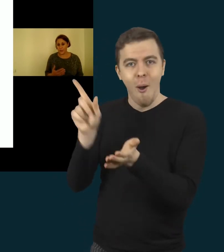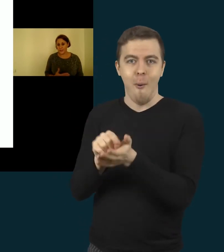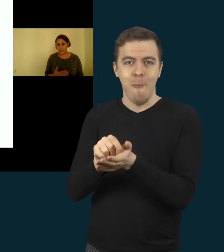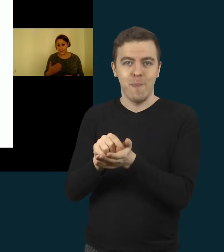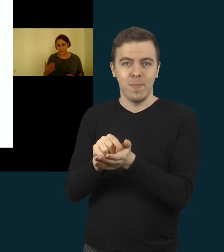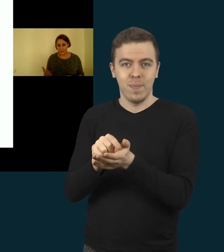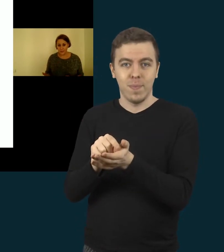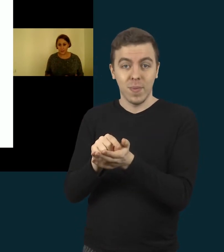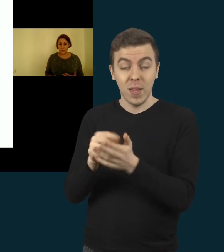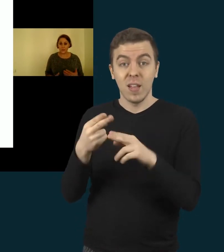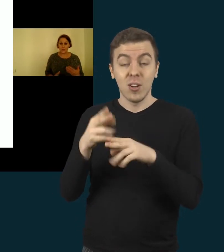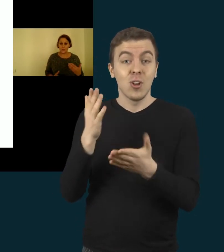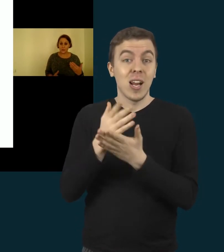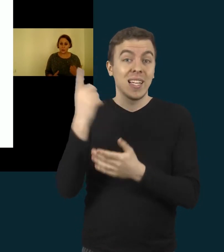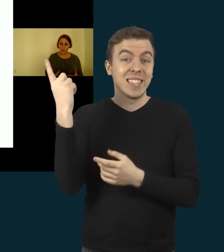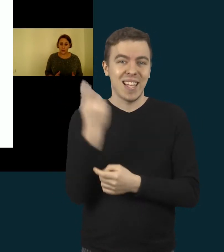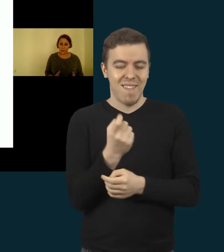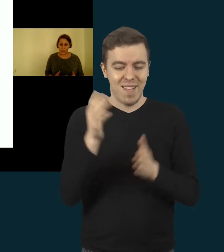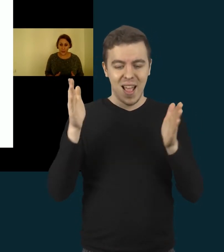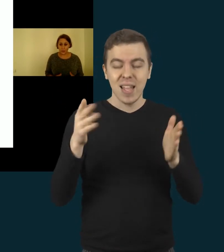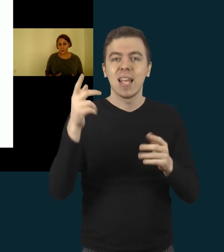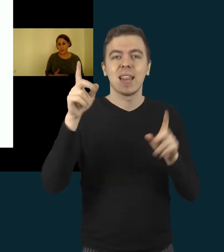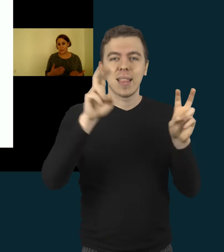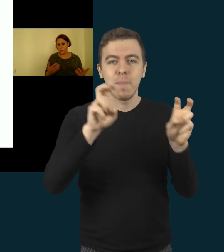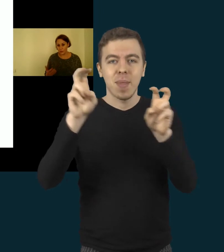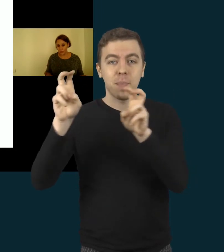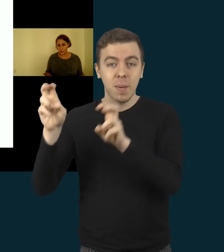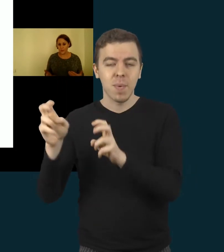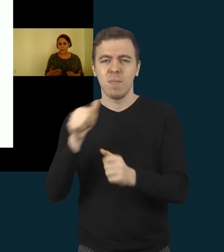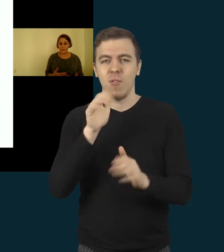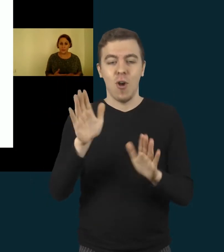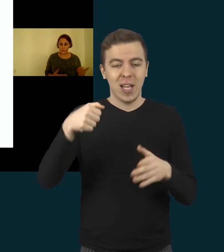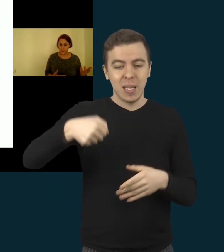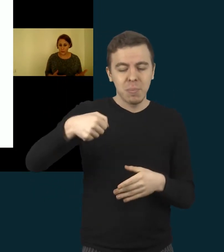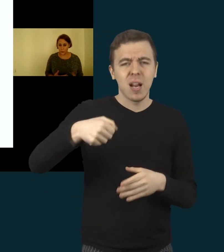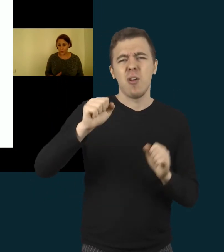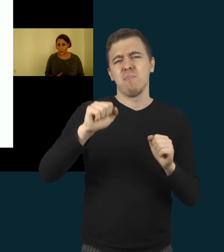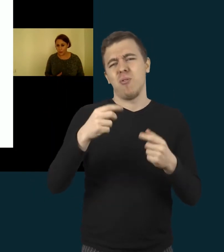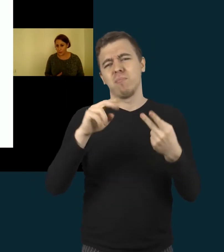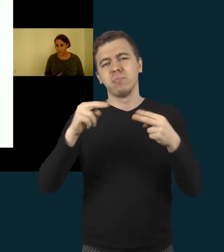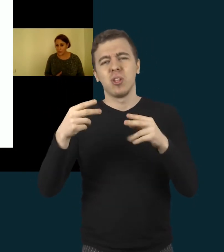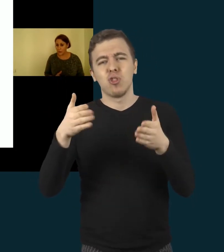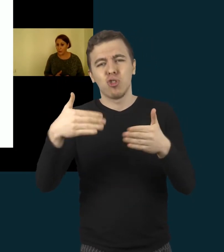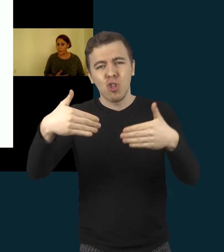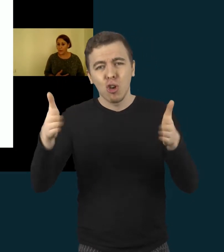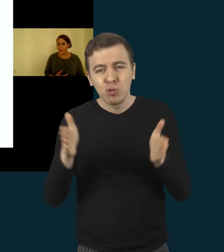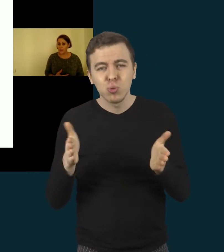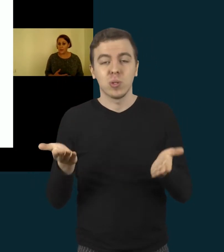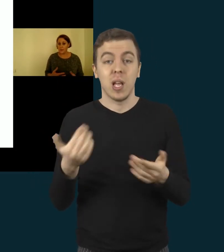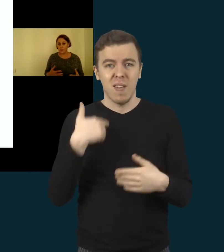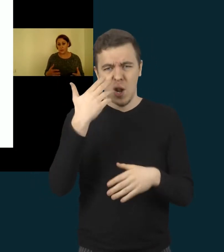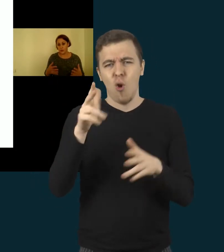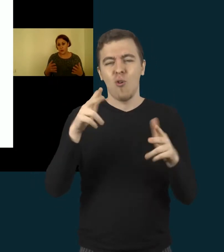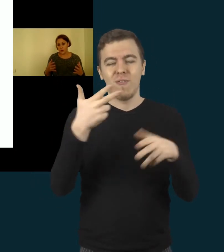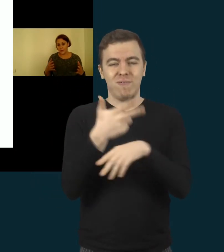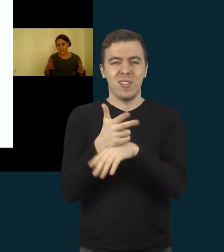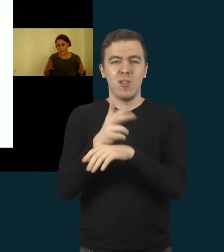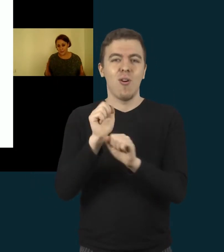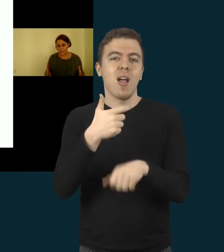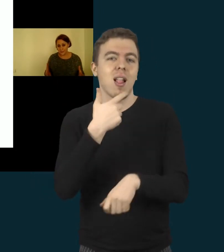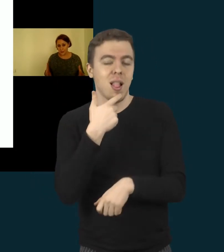savaitės temos ir iš to kibirėlio, tai gali būti dėžutė, ir Artūras turbūt parodys video, kad iš šito